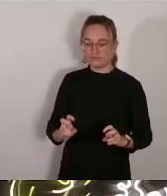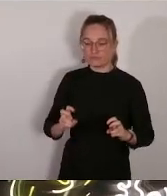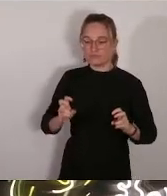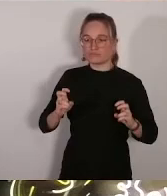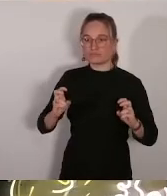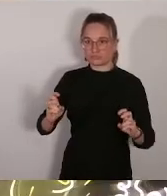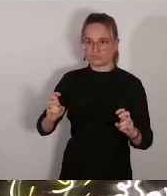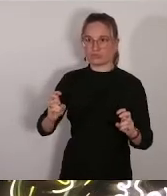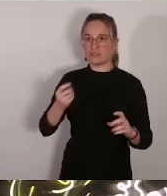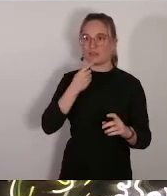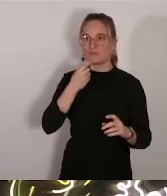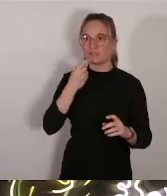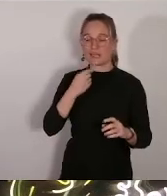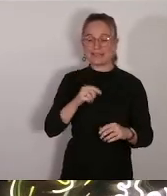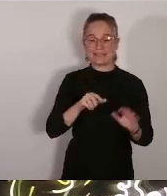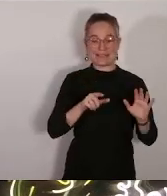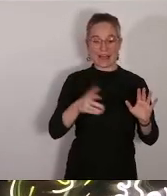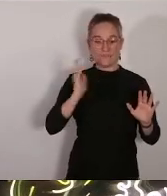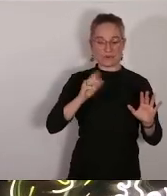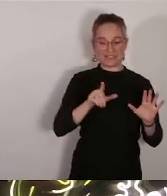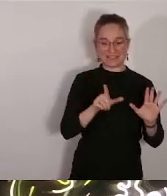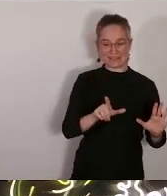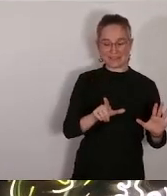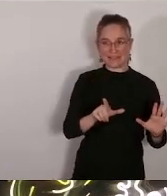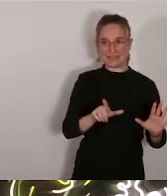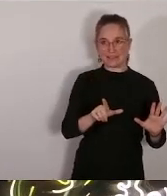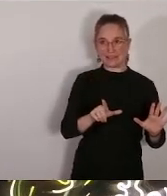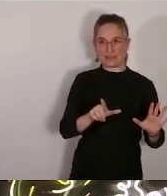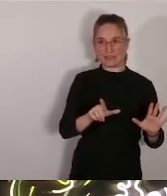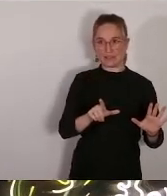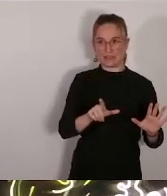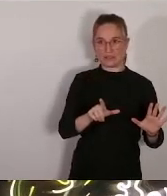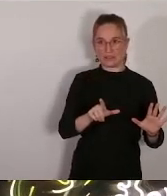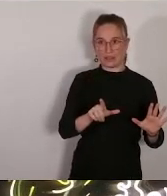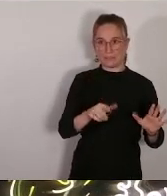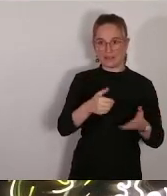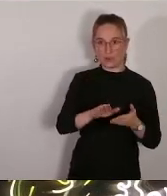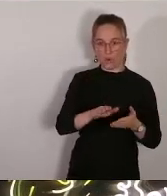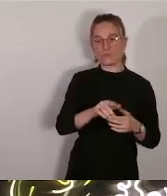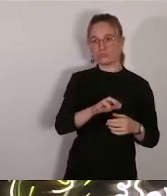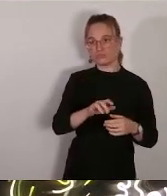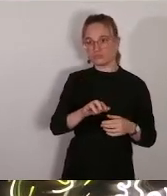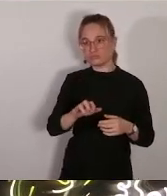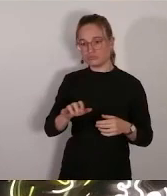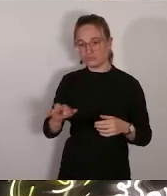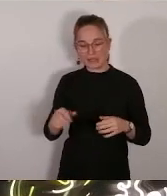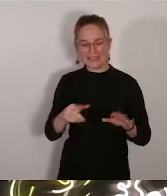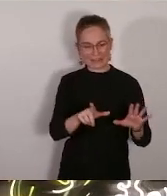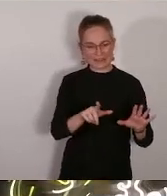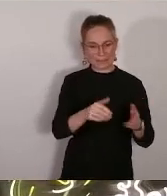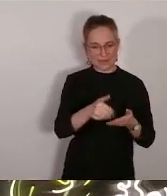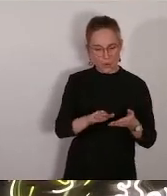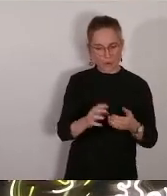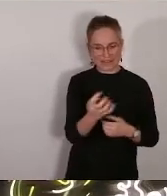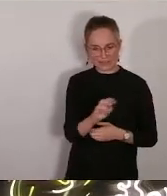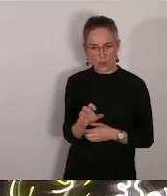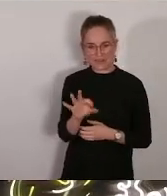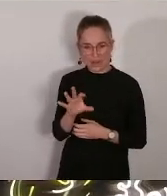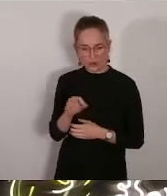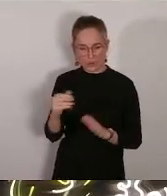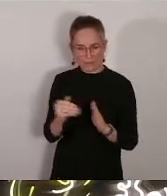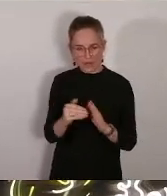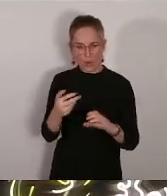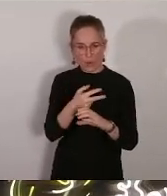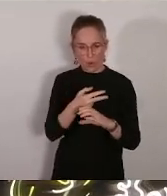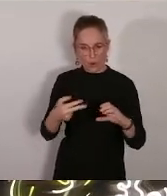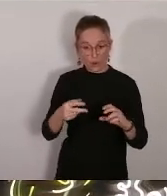de 7 450 000 euros à 7